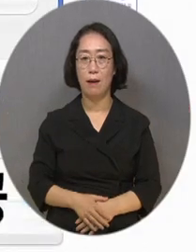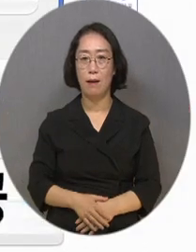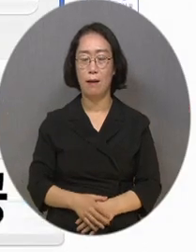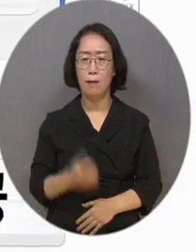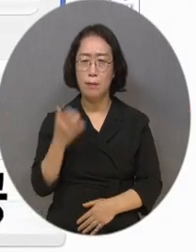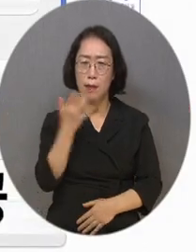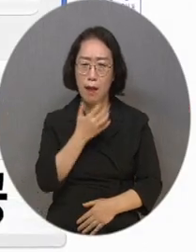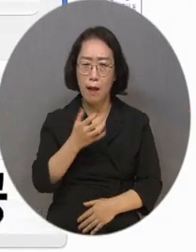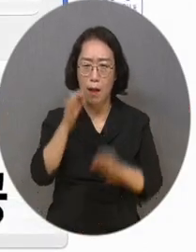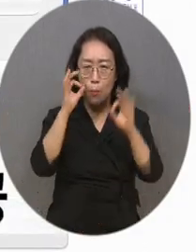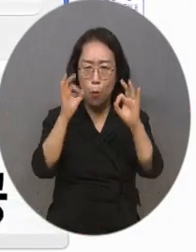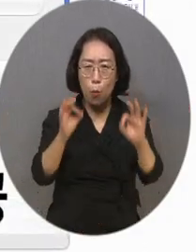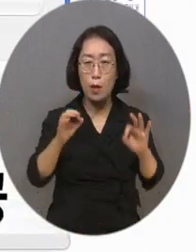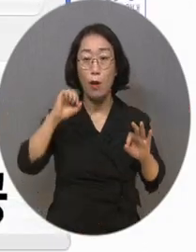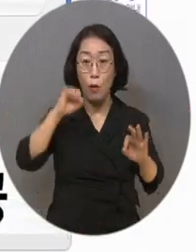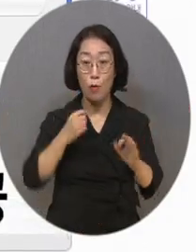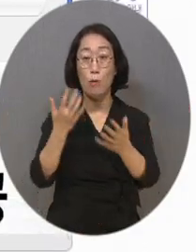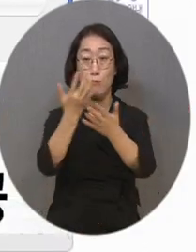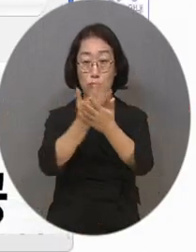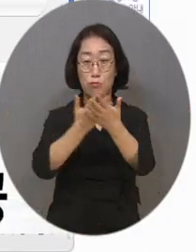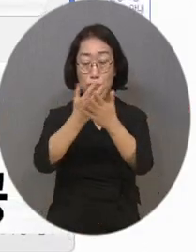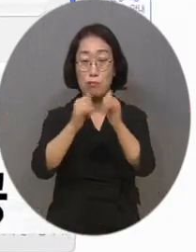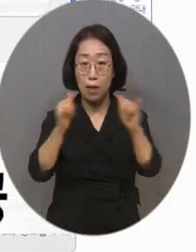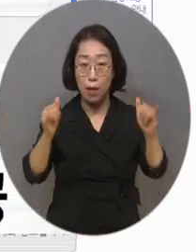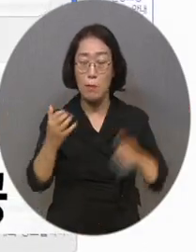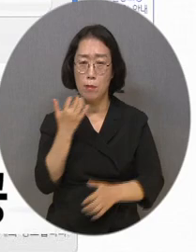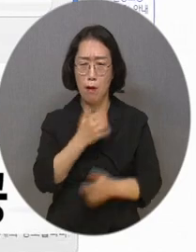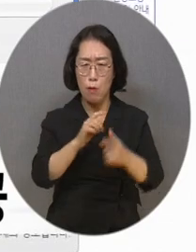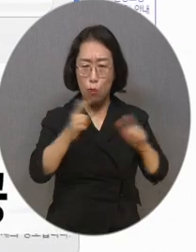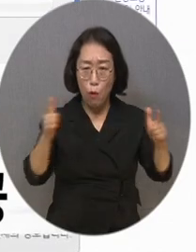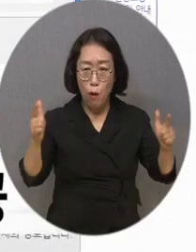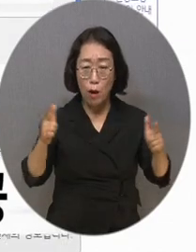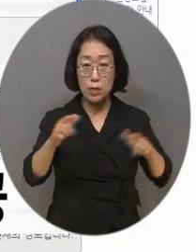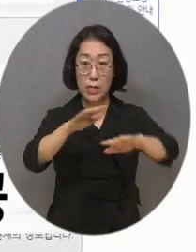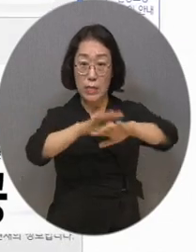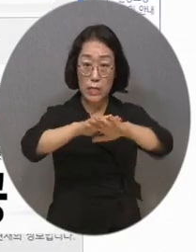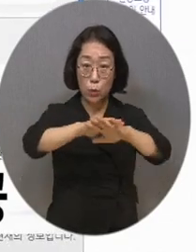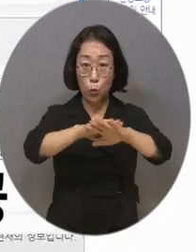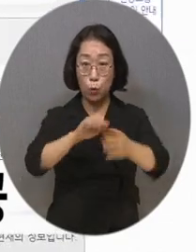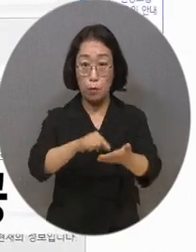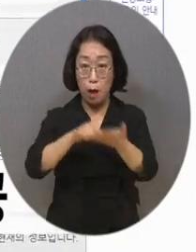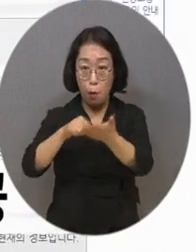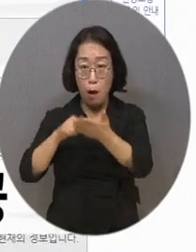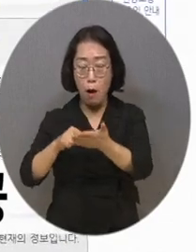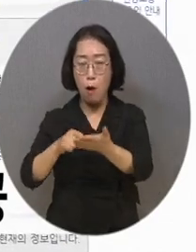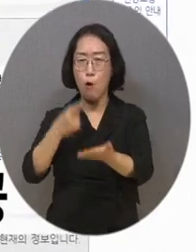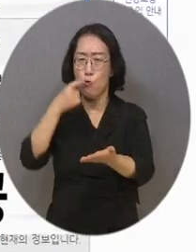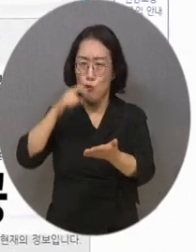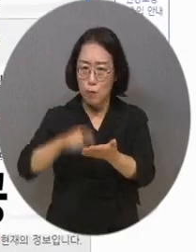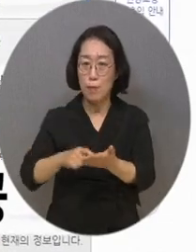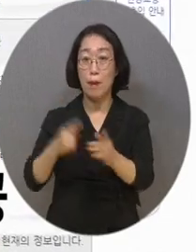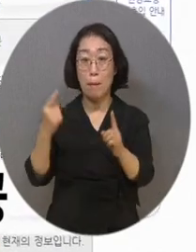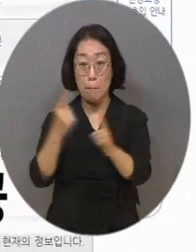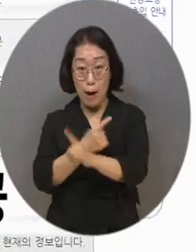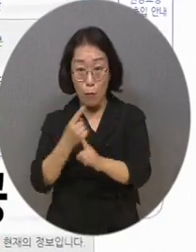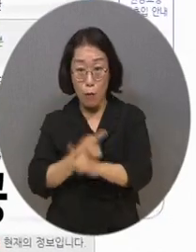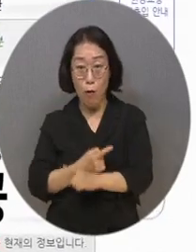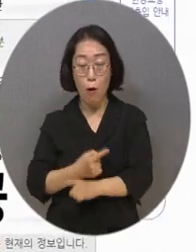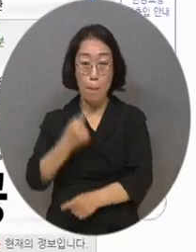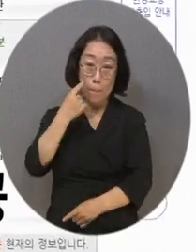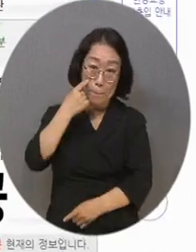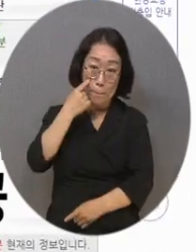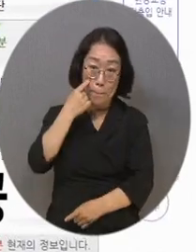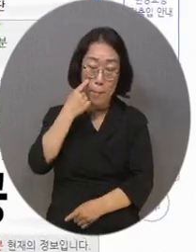색각 이상자용 지도는 다양한 색상으로 표현된 지도를 색각 이상자가 쉽게 식별할 수 있도록 색상을